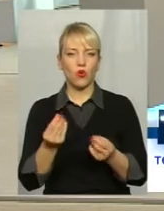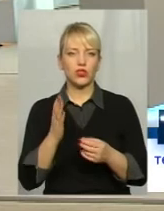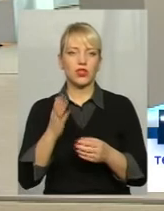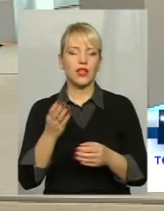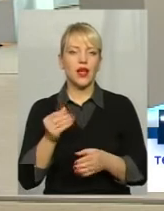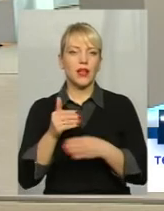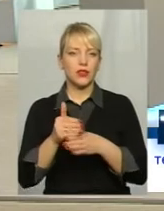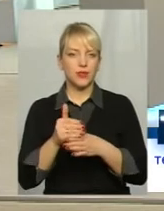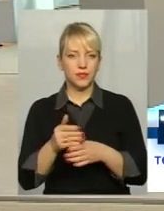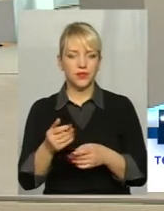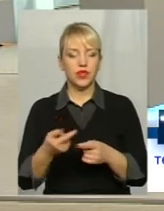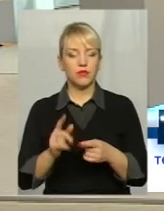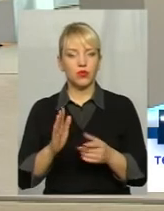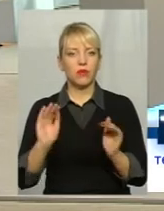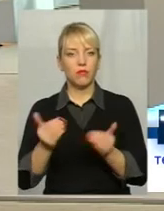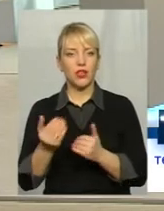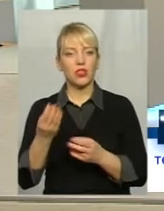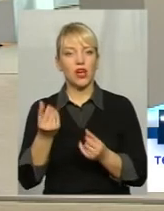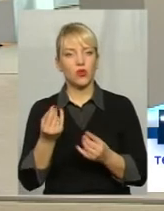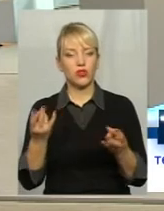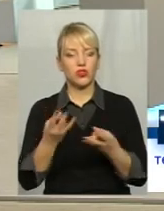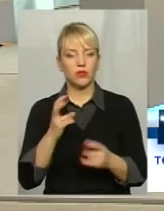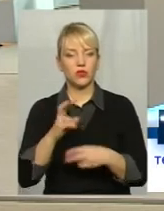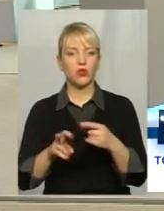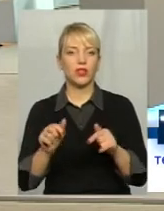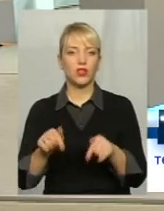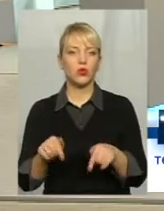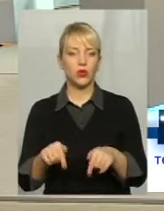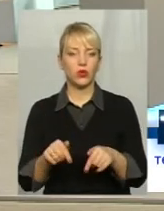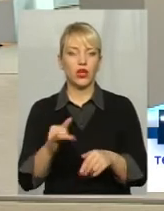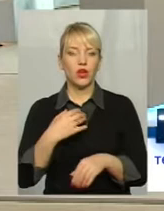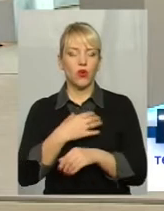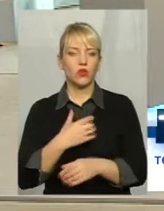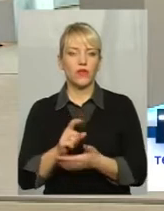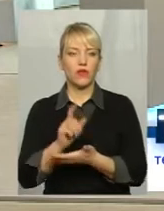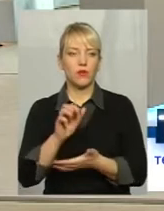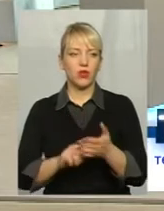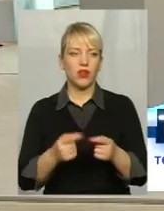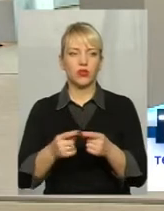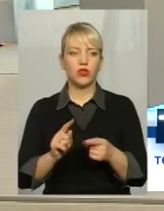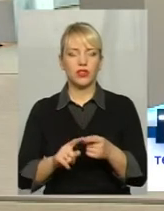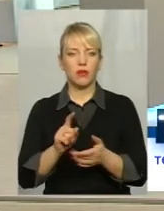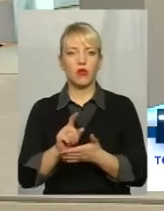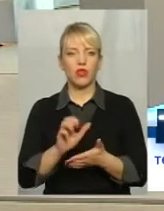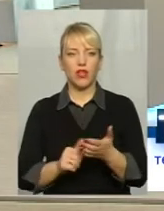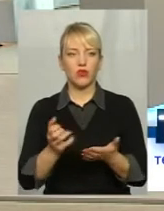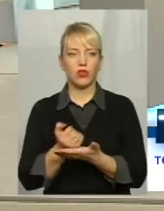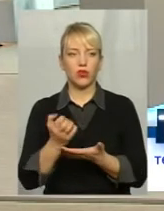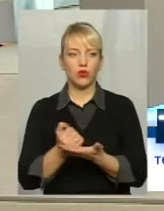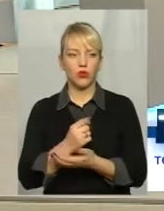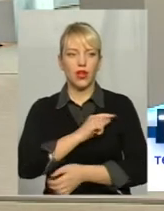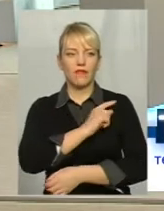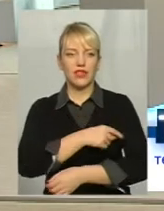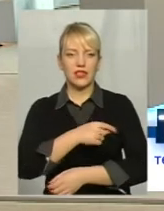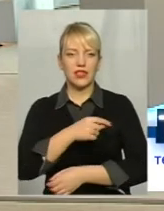А гроші треба шукати тут І основний податок – це податок на доходи фізичних осіб